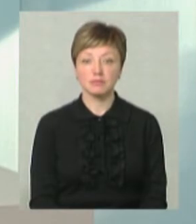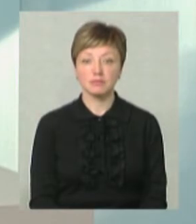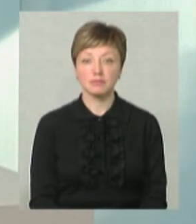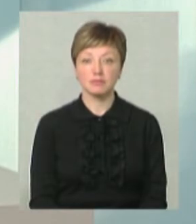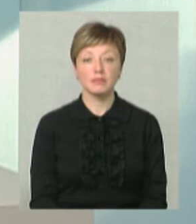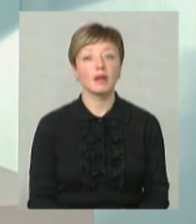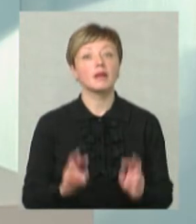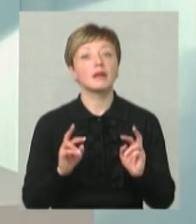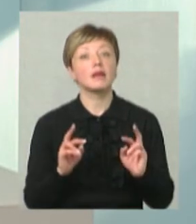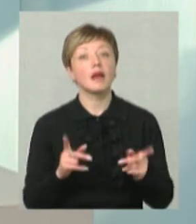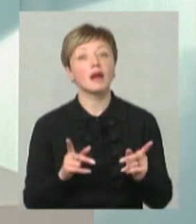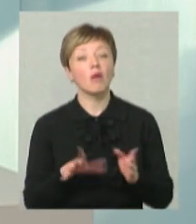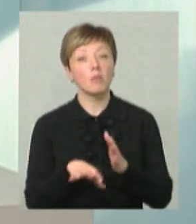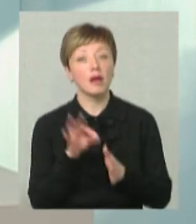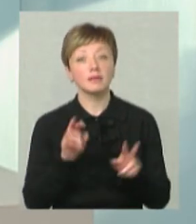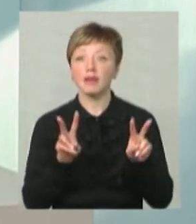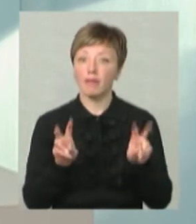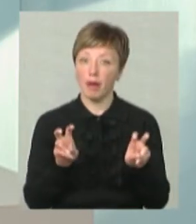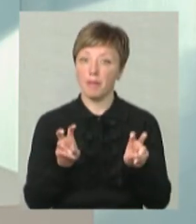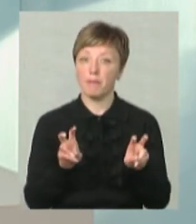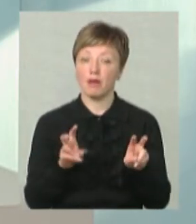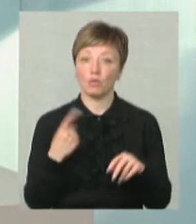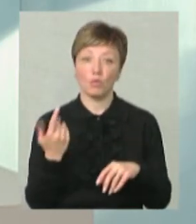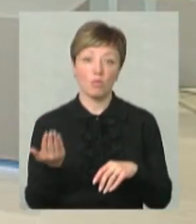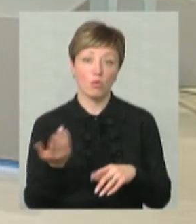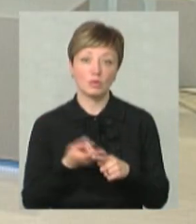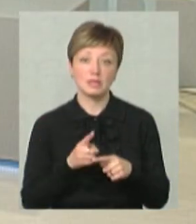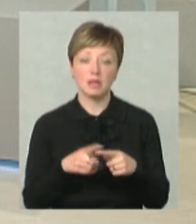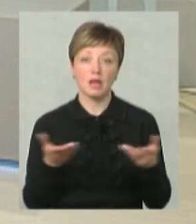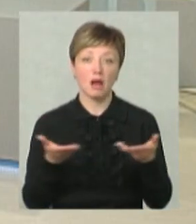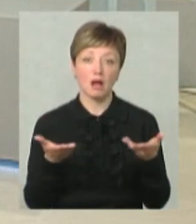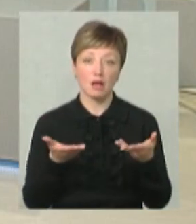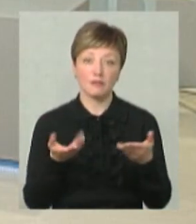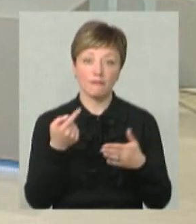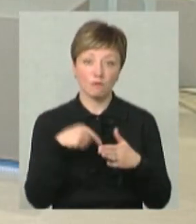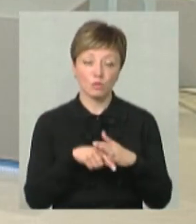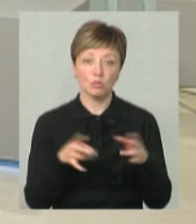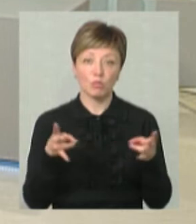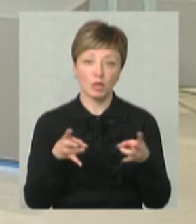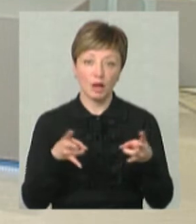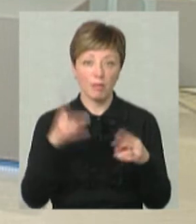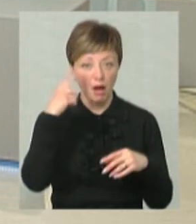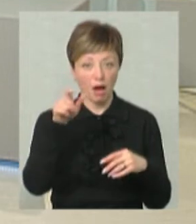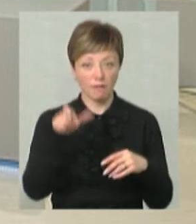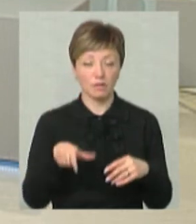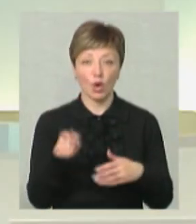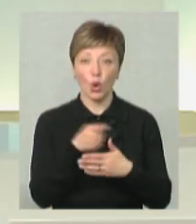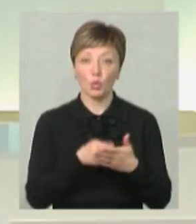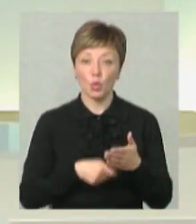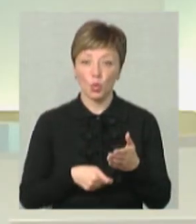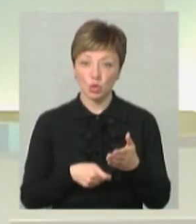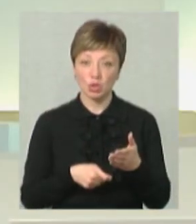Як обирається тема? З одного боку, це якась внутрішня потреба автора, художника